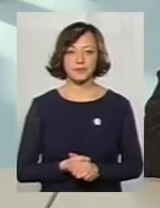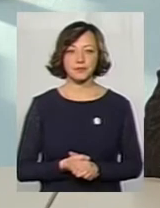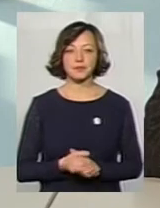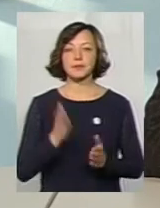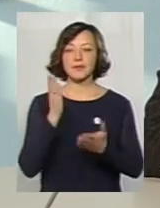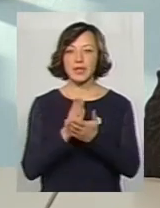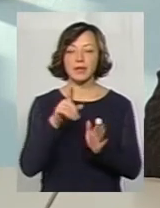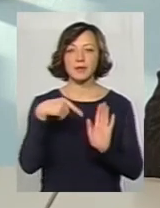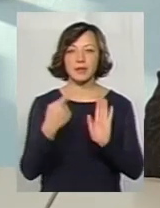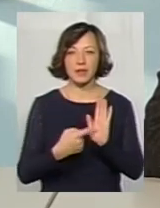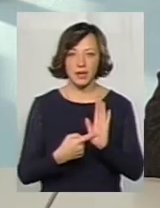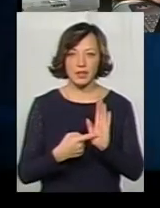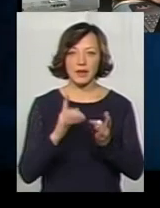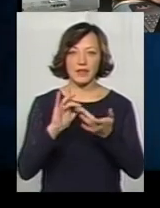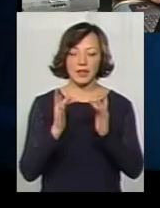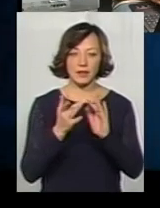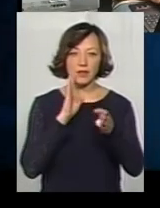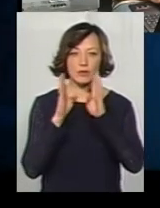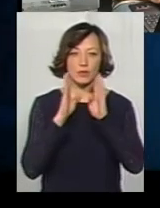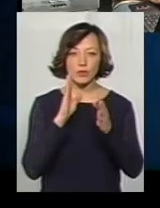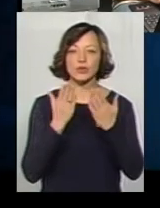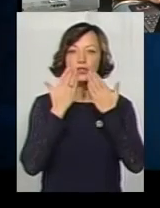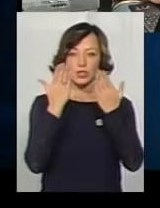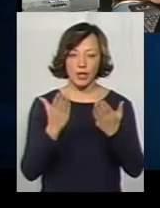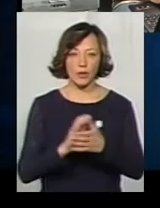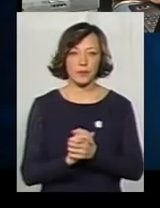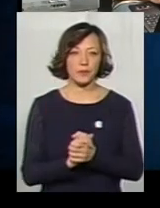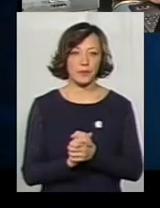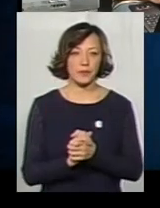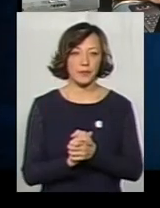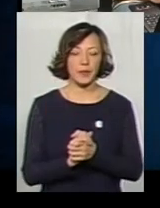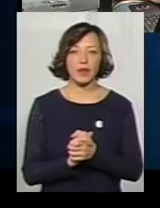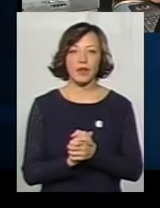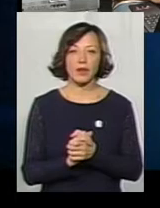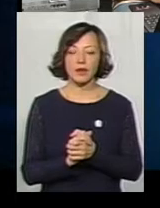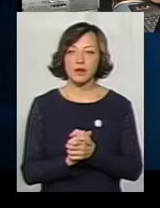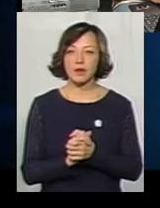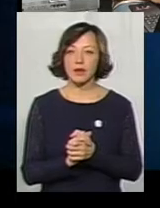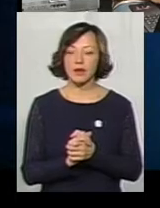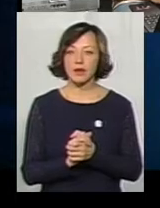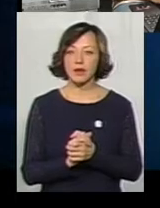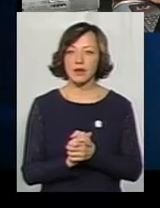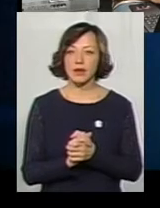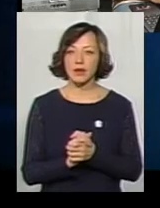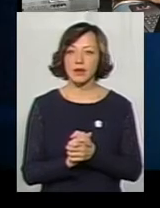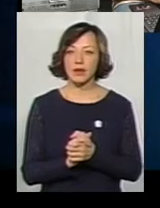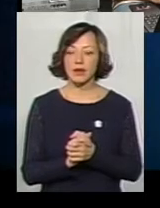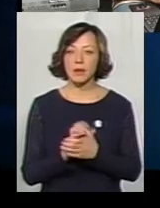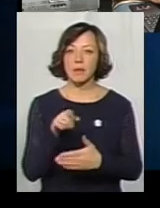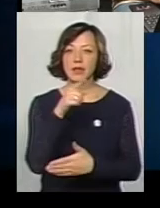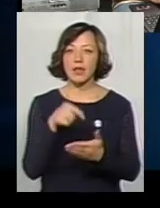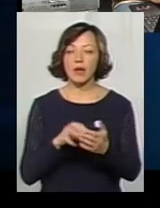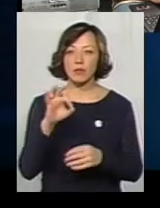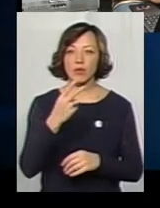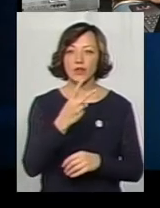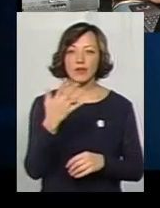питання в соцмережі Facebook. Хочу вам зачитати. Пан Дмитро питає, в нього питання з приводу 25